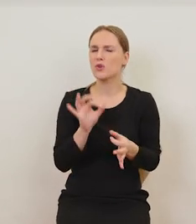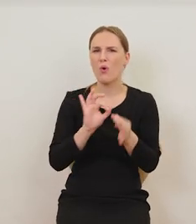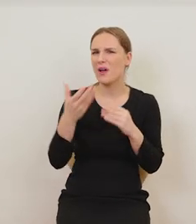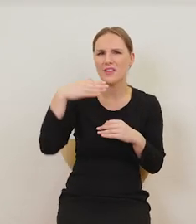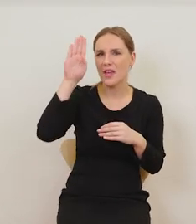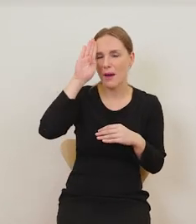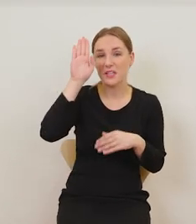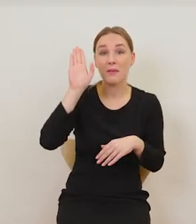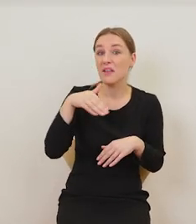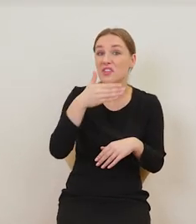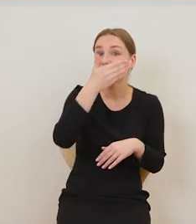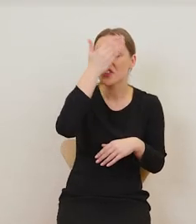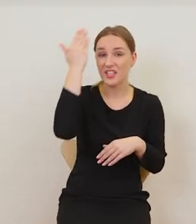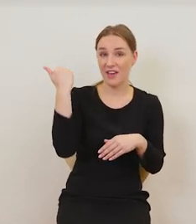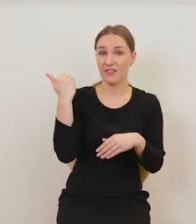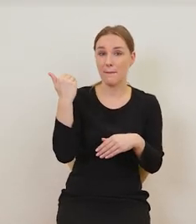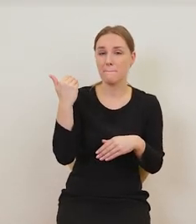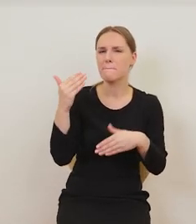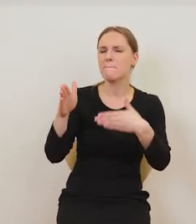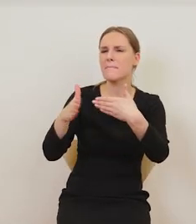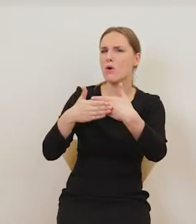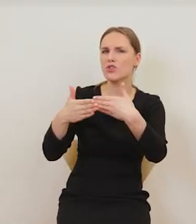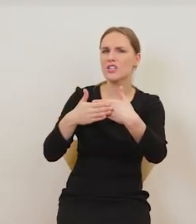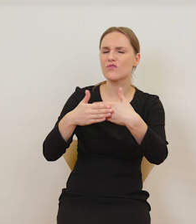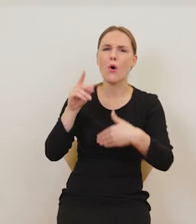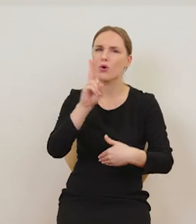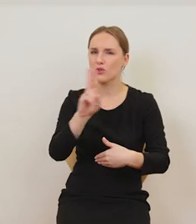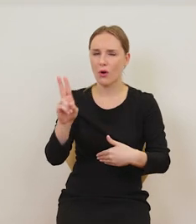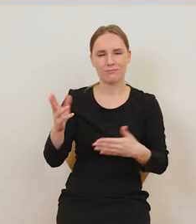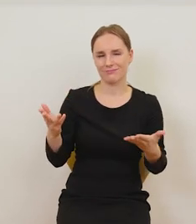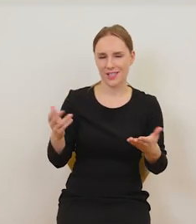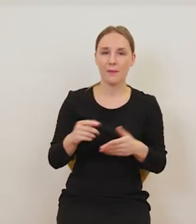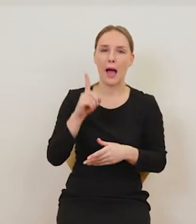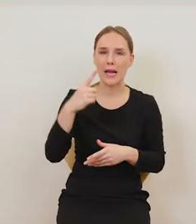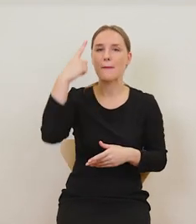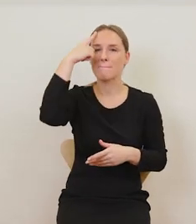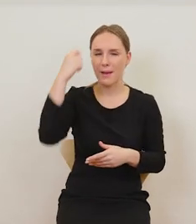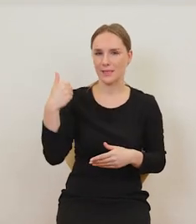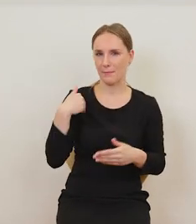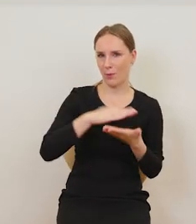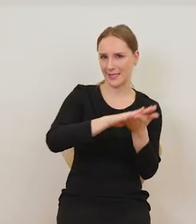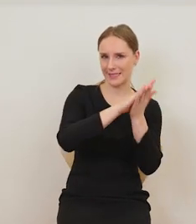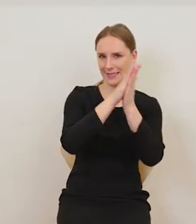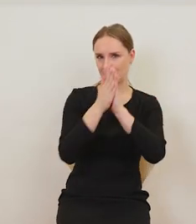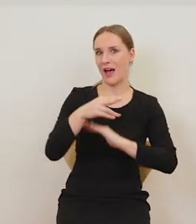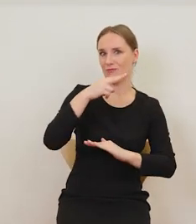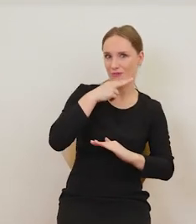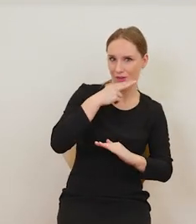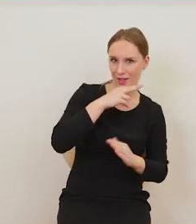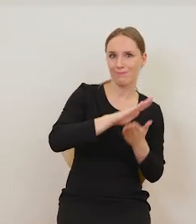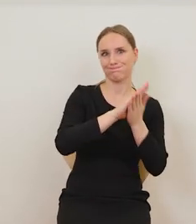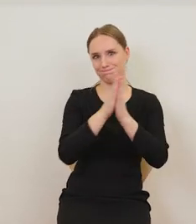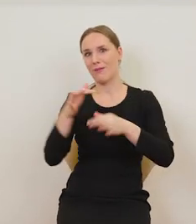jasna i nie wiemy nawet, kim byli nowożeńcy. Wiemy tylko o tej przemianie wody w wino.